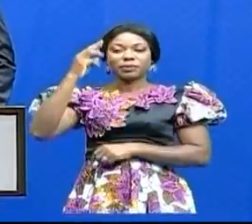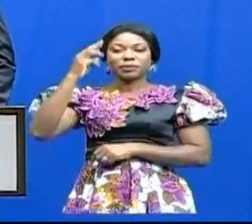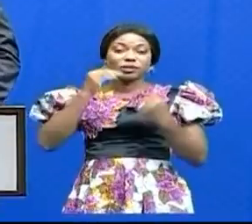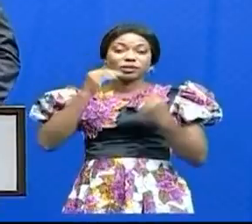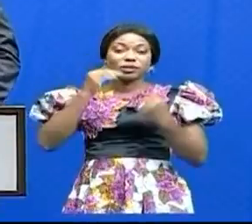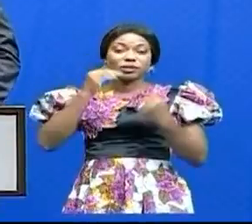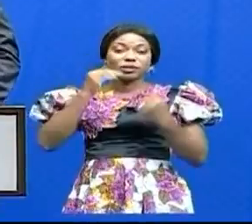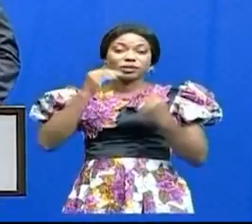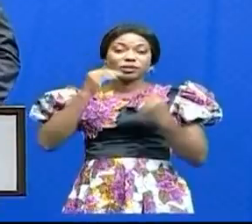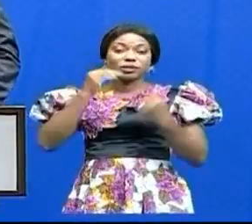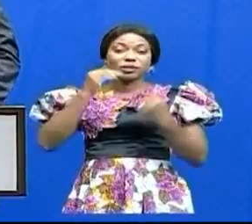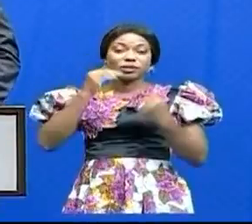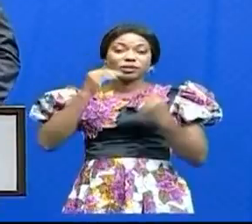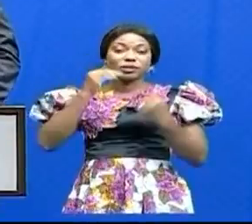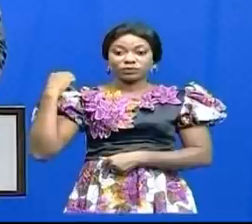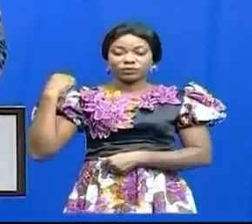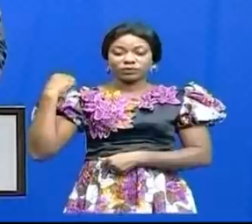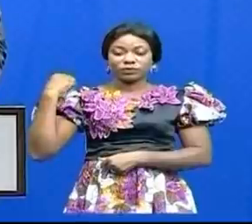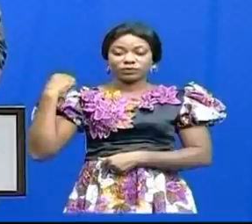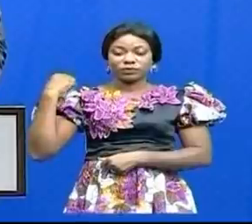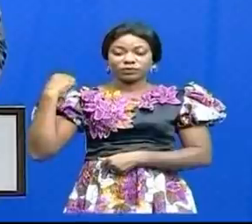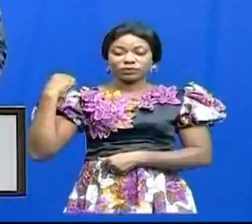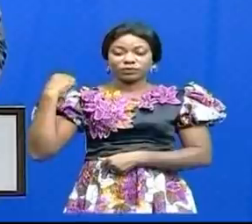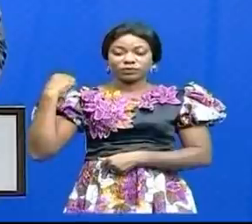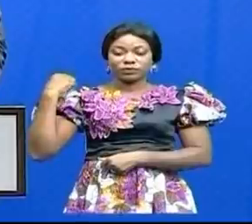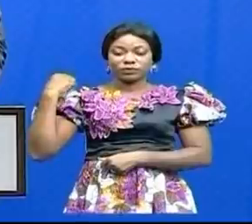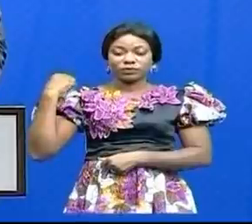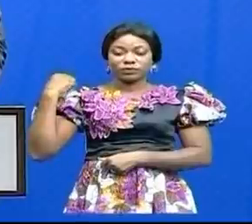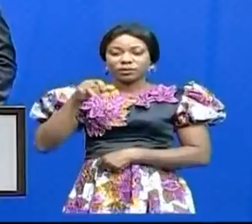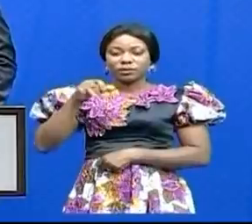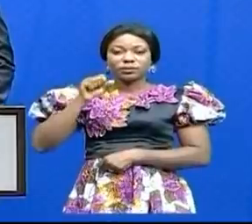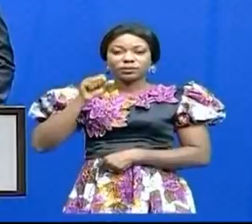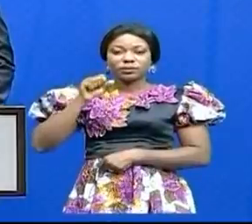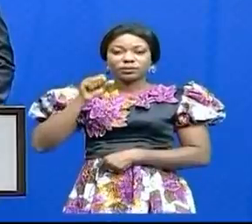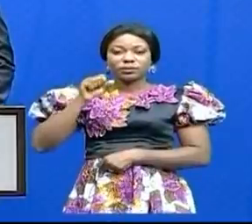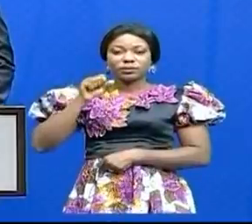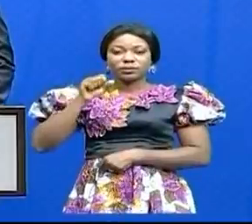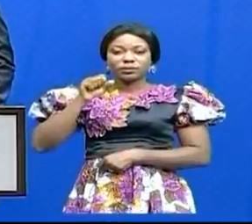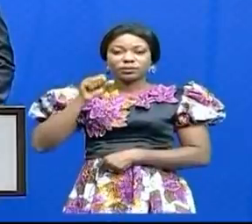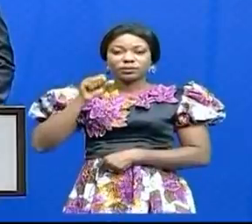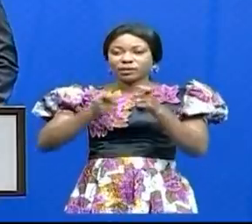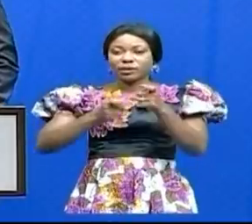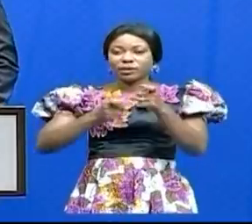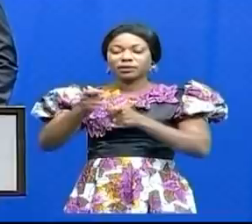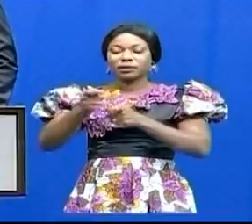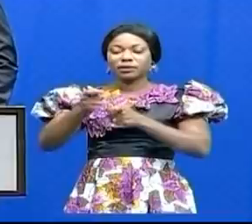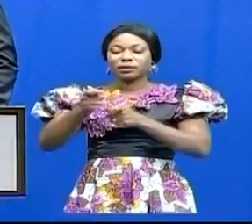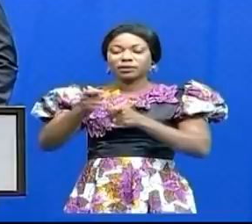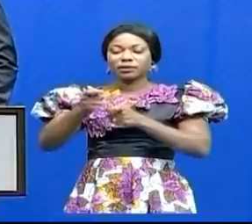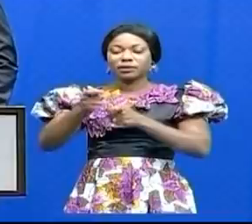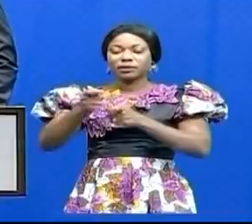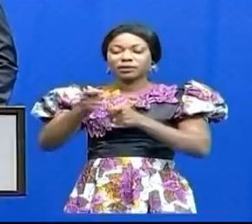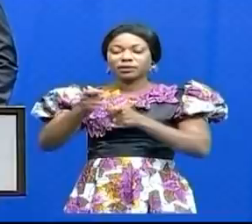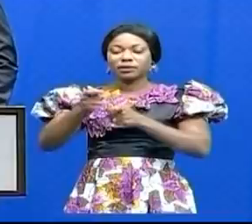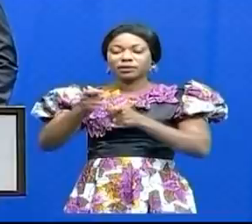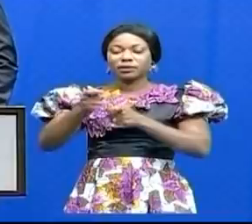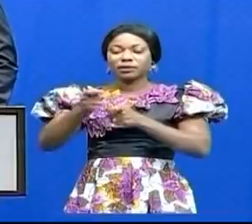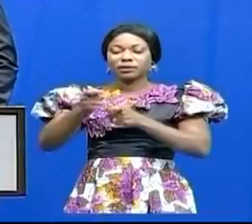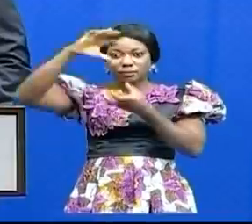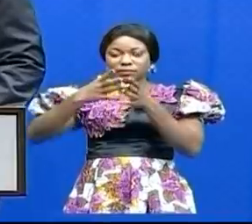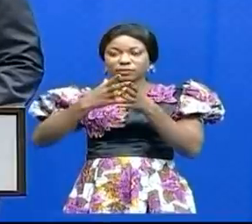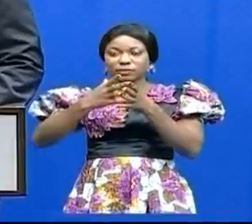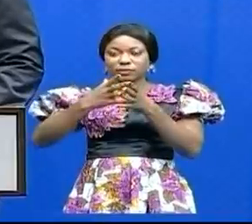du gouvernement, Jean-Michel Sama Lukonde-Kengi a présidé en visioconférence la